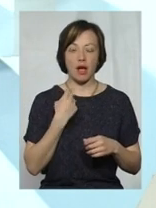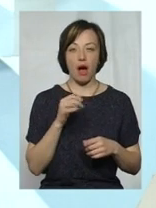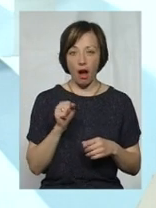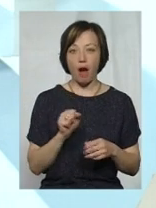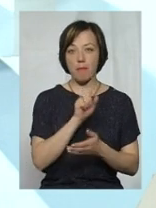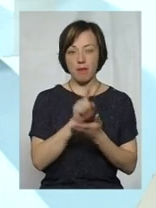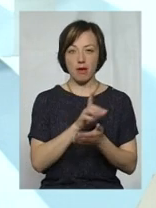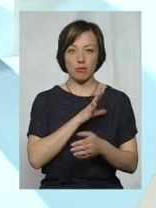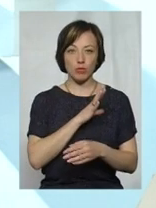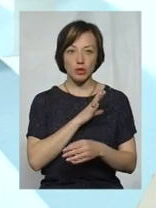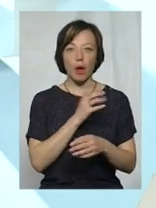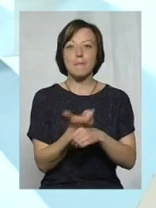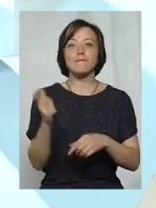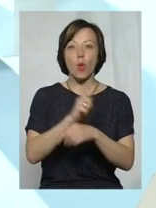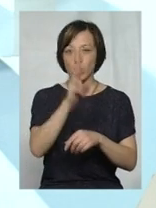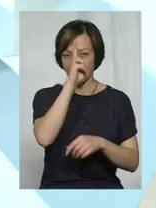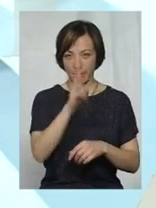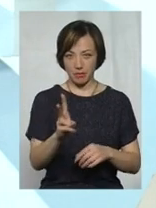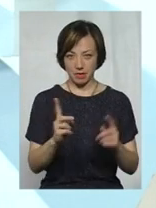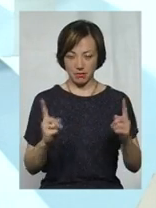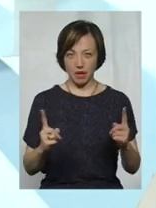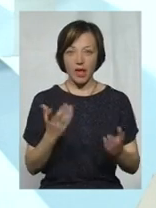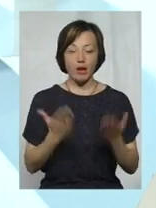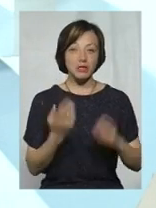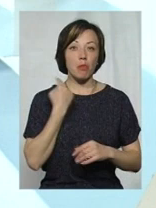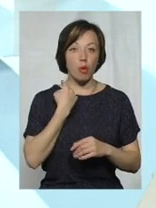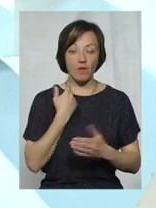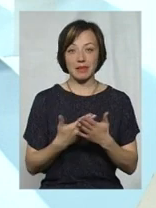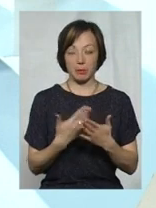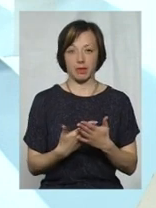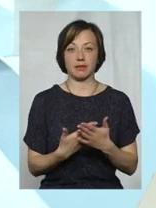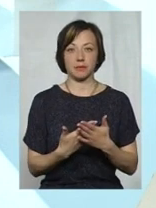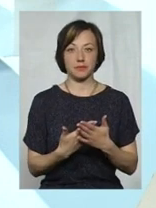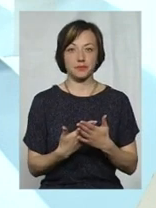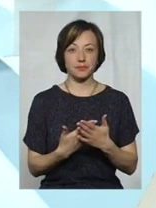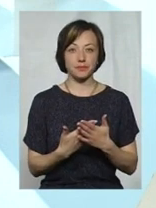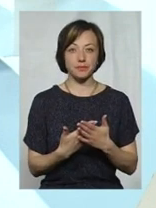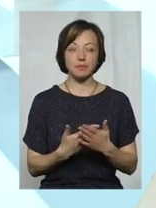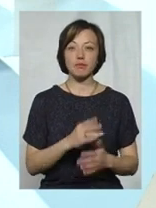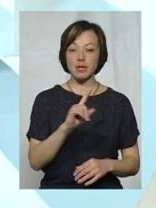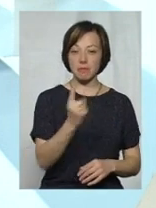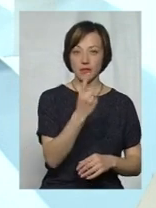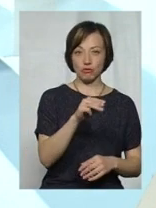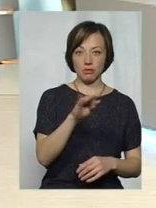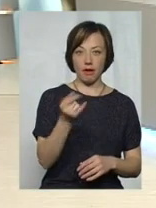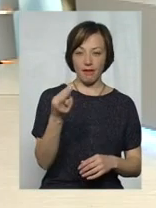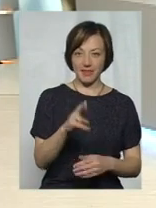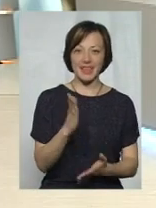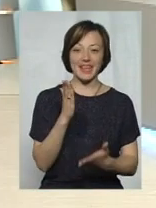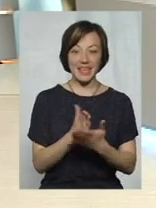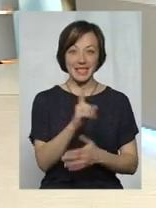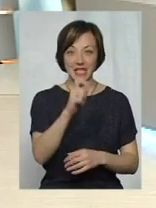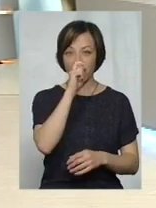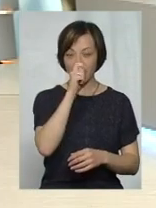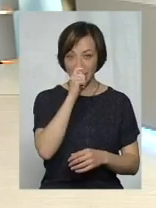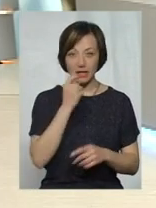вона має бути прострочена понад 2 місяці. Тобто, якщо заборгованість, скажімо так, на 1 травня є за квітень